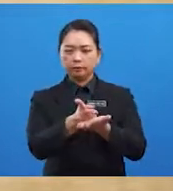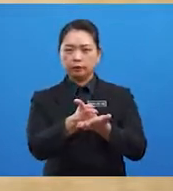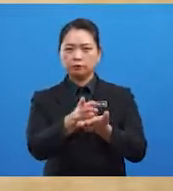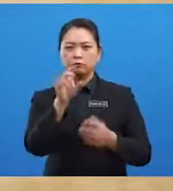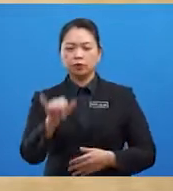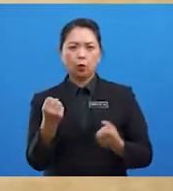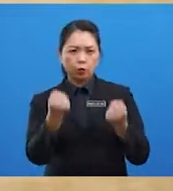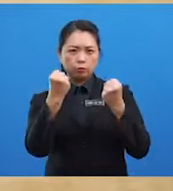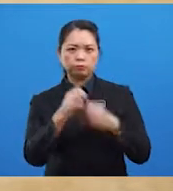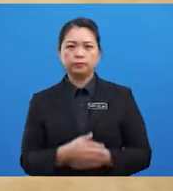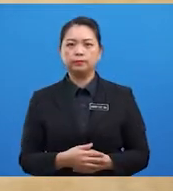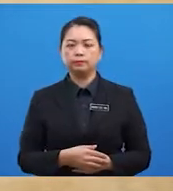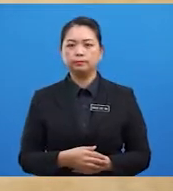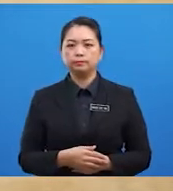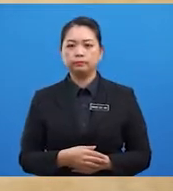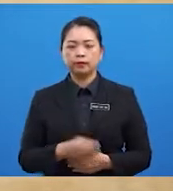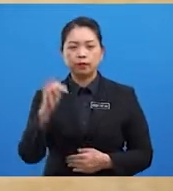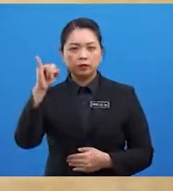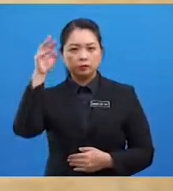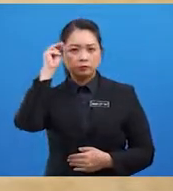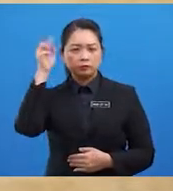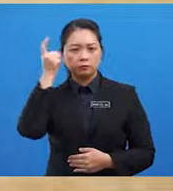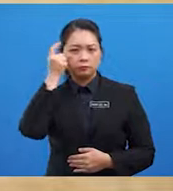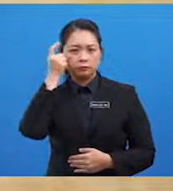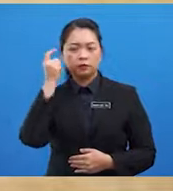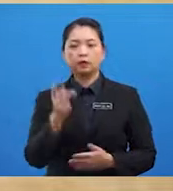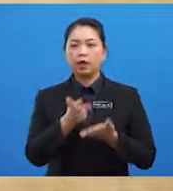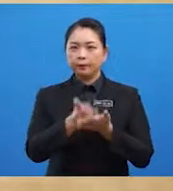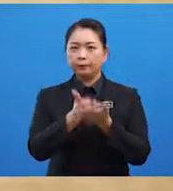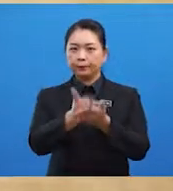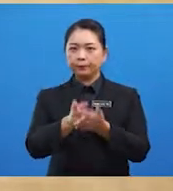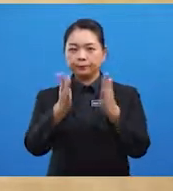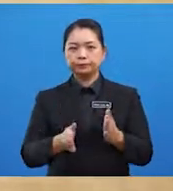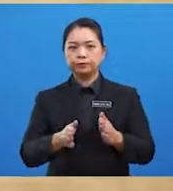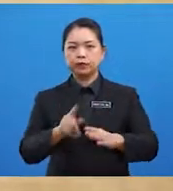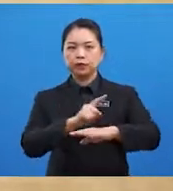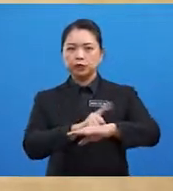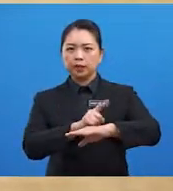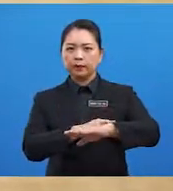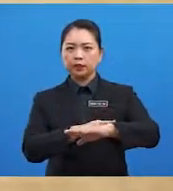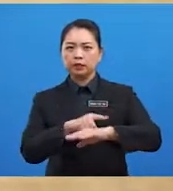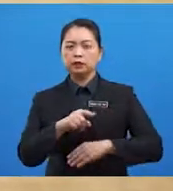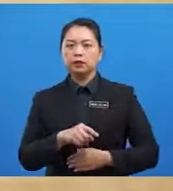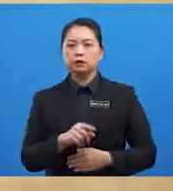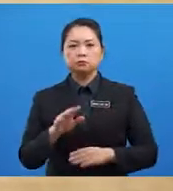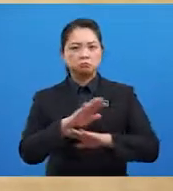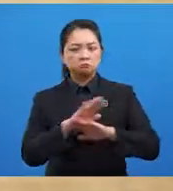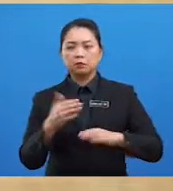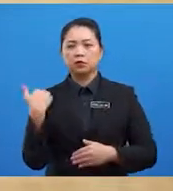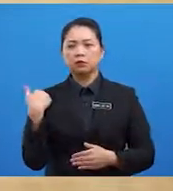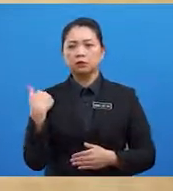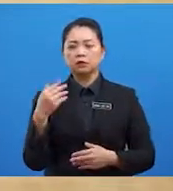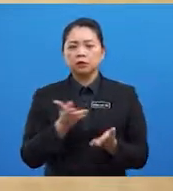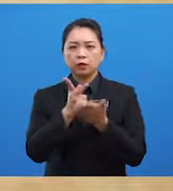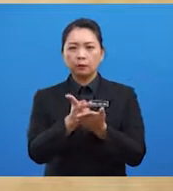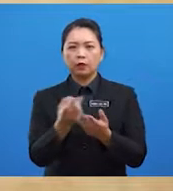Pada pendapat Ibn Majid pelayar pada zaman Abasyah tidak menggunakan kapal yang kukuh